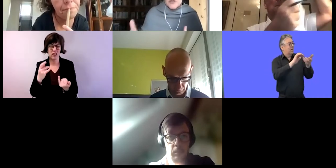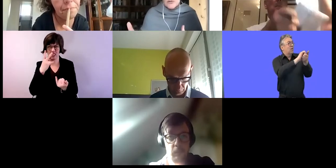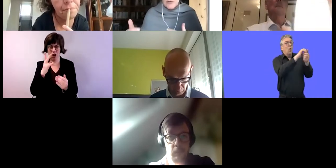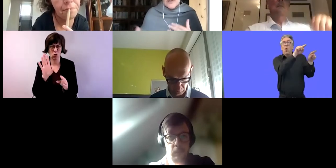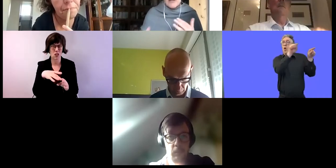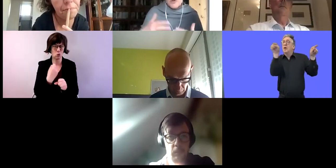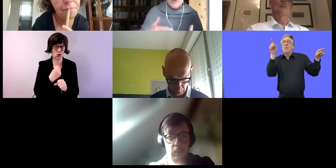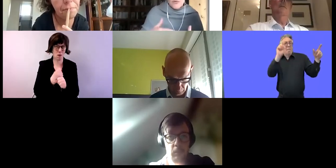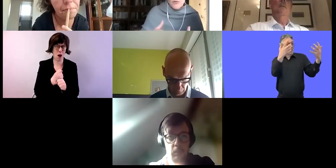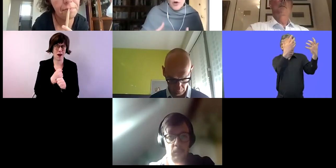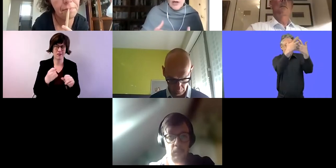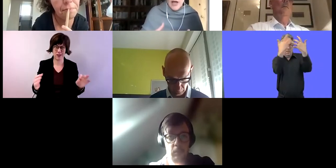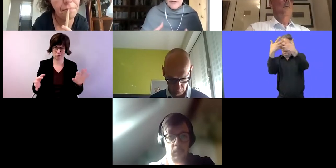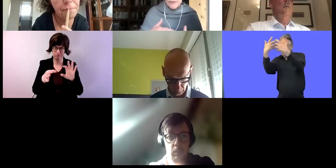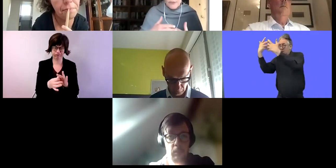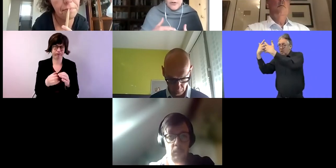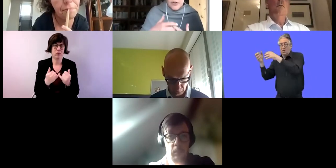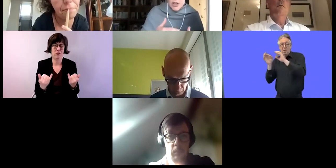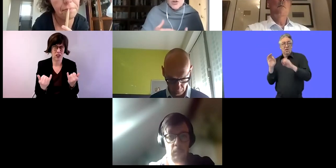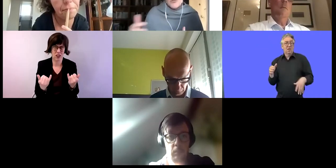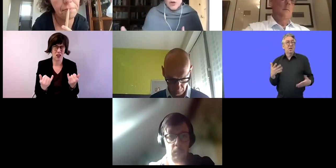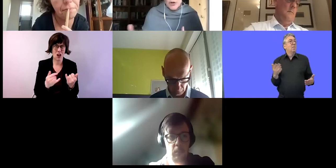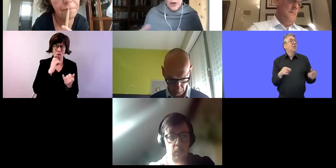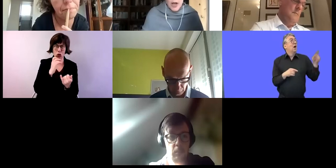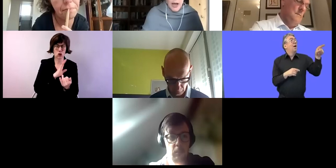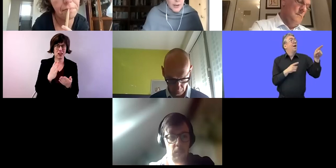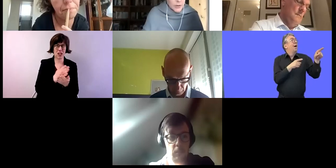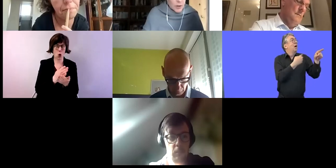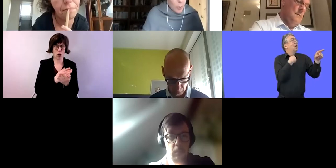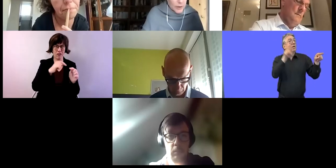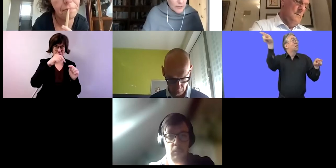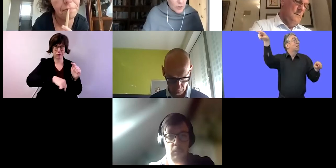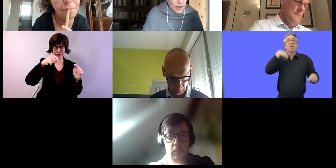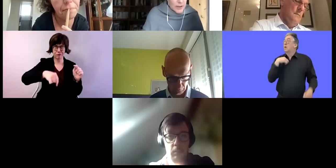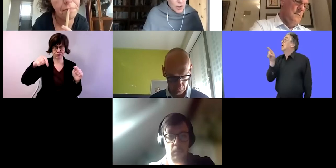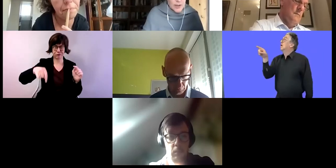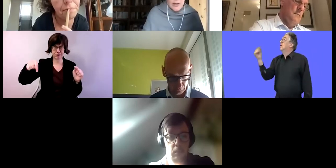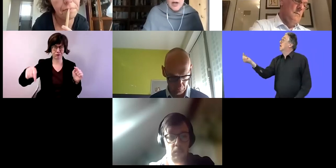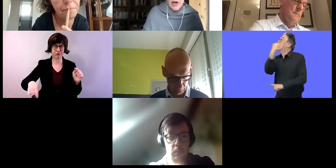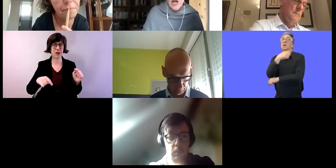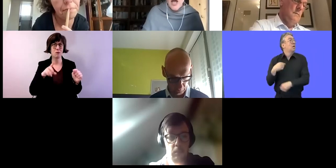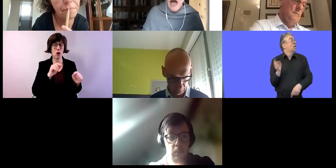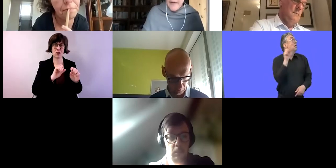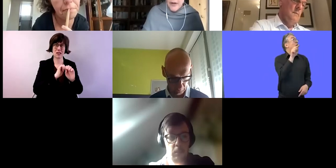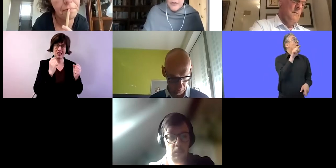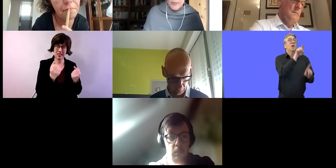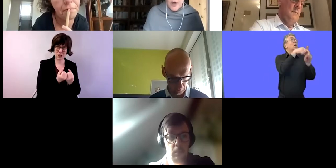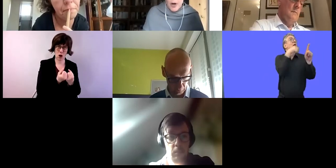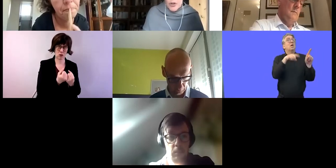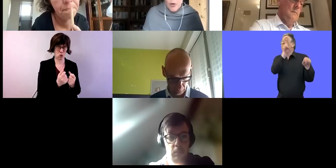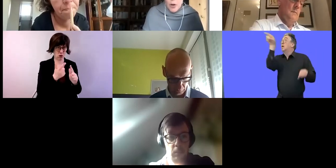nahtlos zusammenzuarbeiten, sodass es keine Lücken gibt, sodass das System von einer Lebensphase in die andere